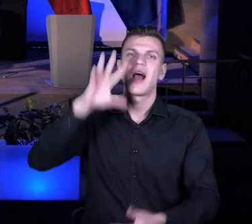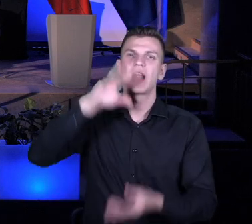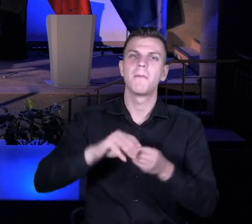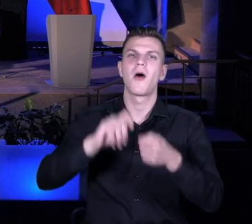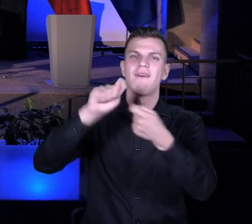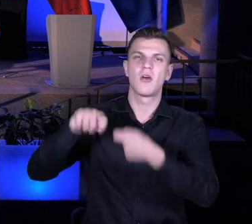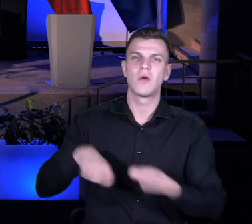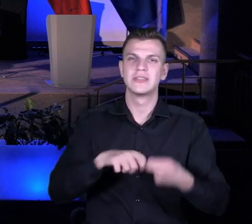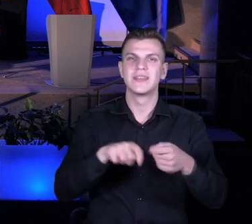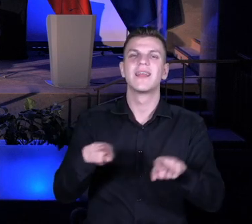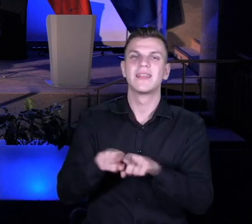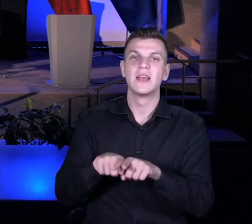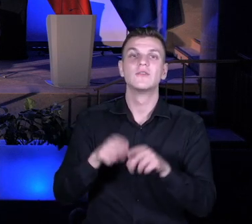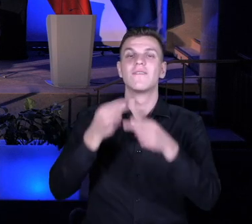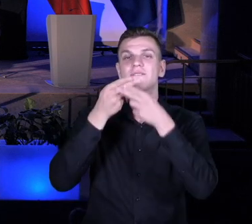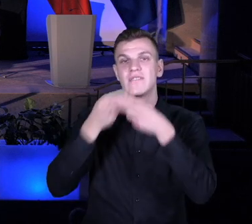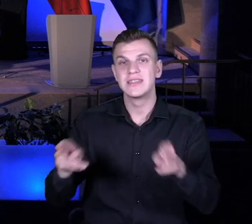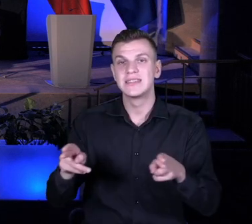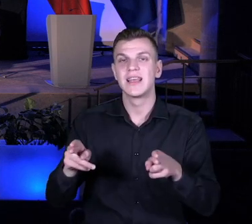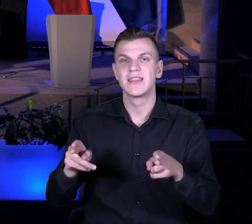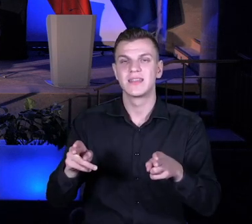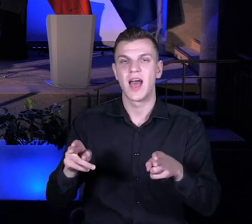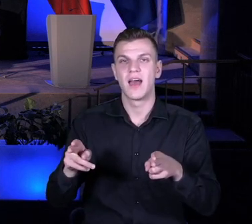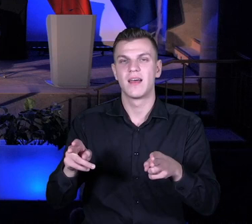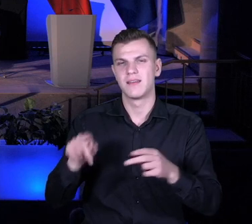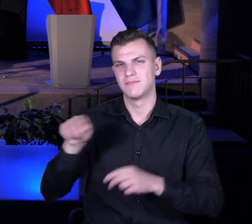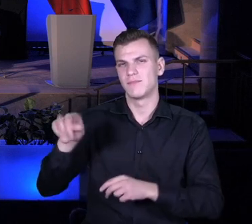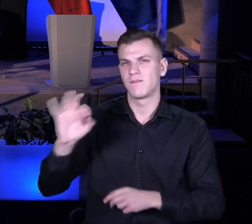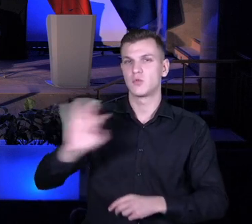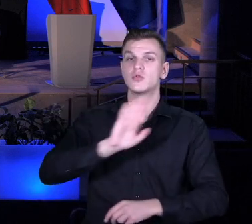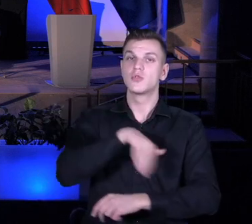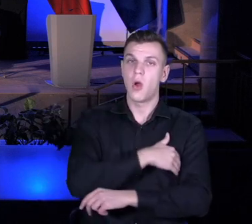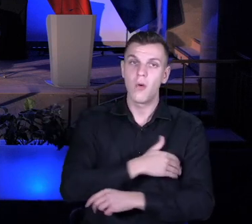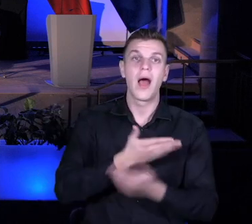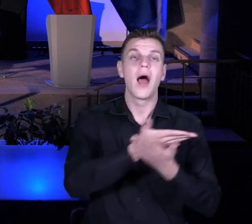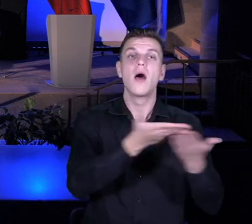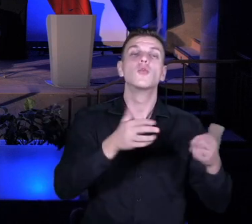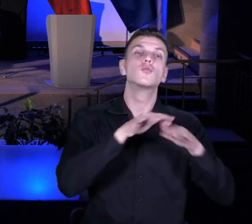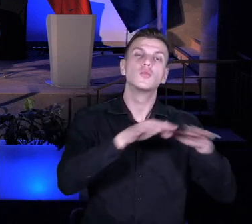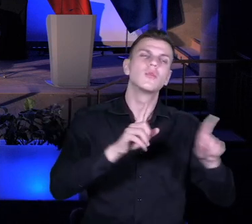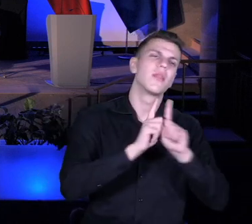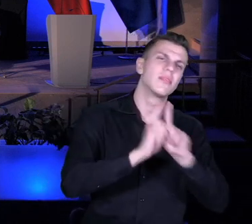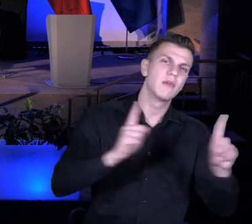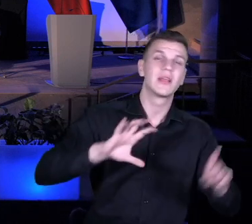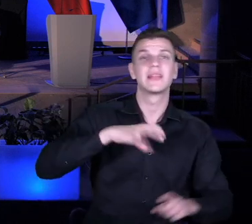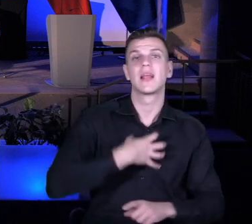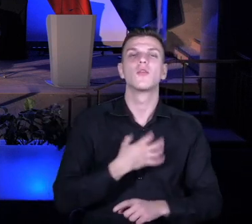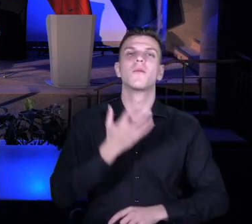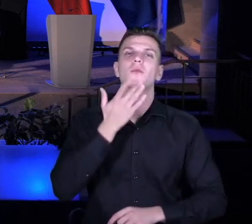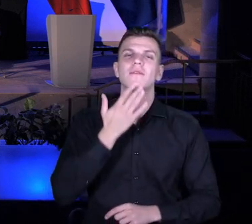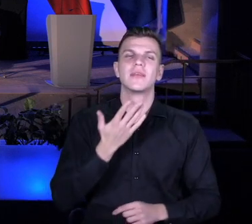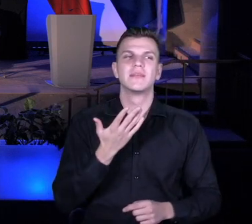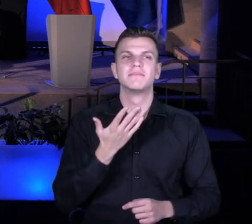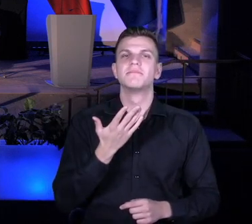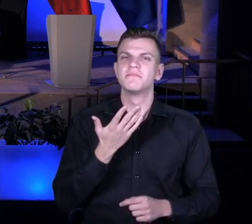również wizyty w Radowie były wskazywane przez wielu nauczycieli, wielu dyrektorów jako właśnie taki element bardzo, bardzo